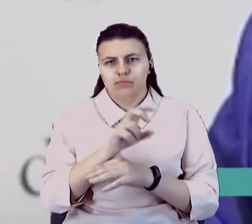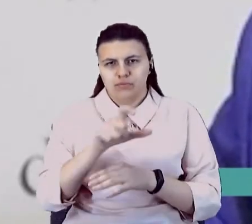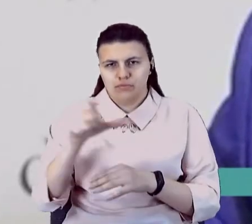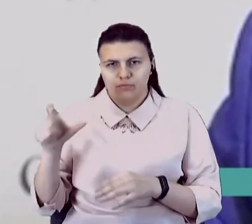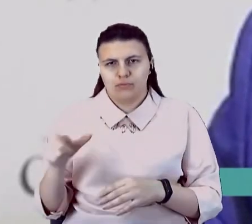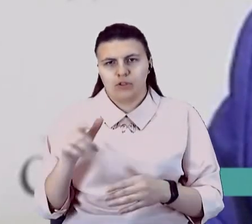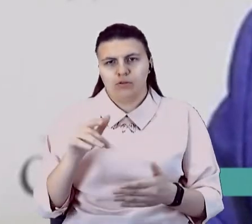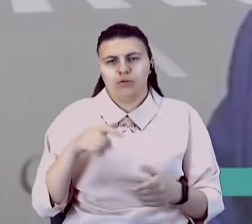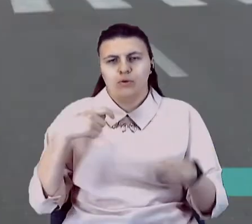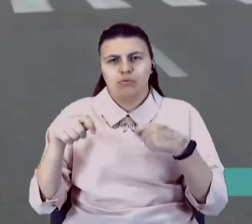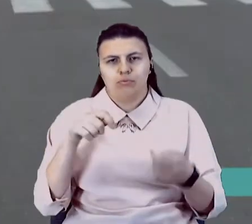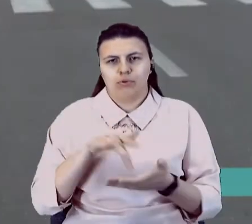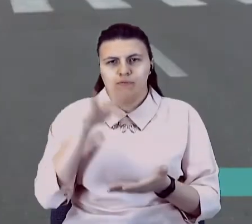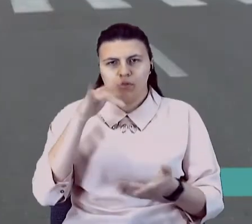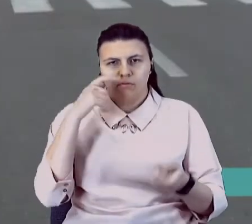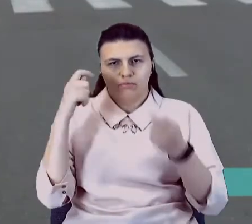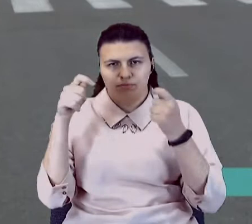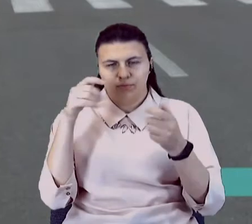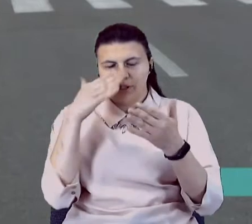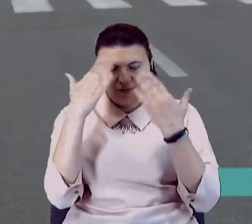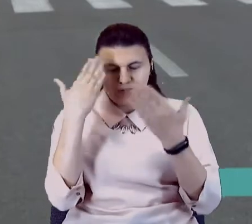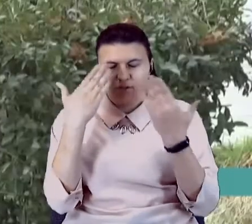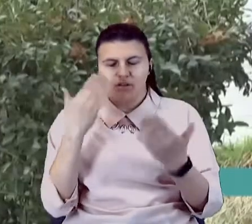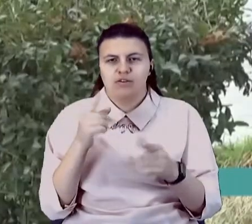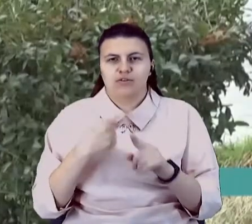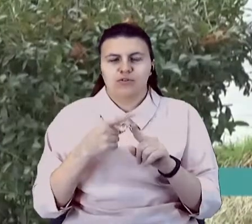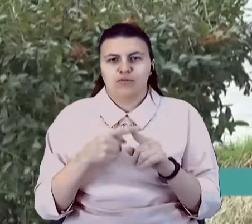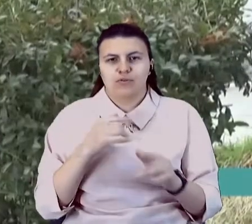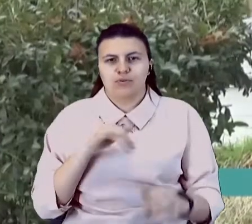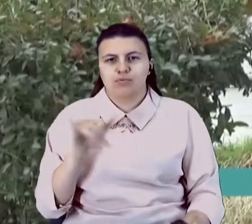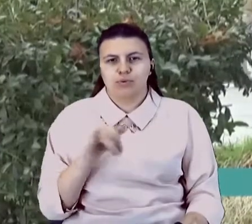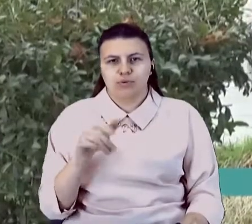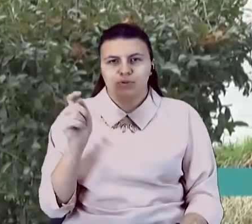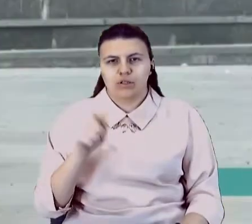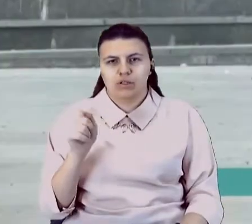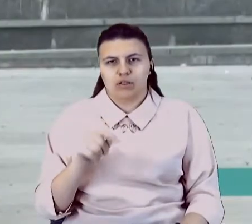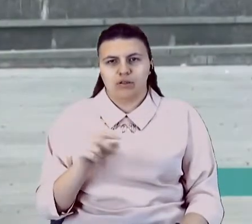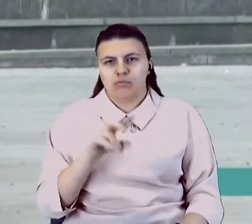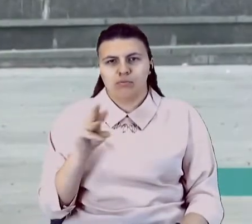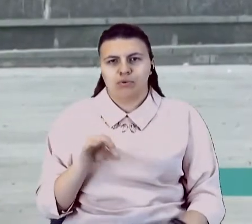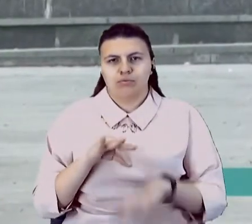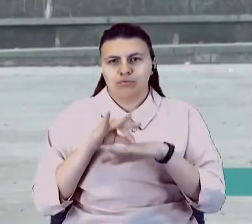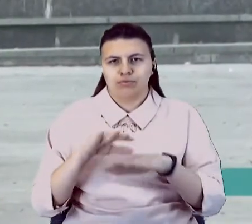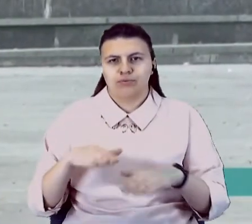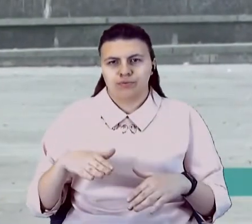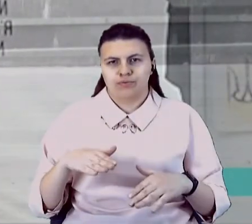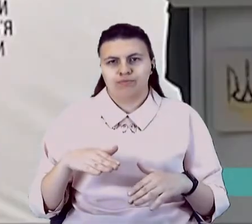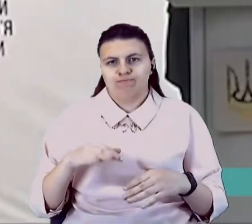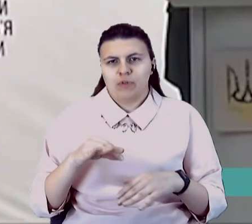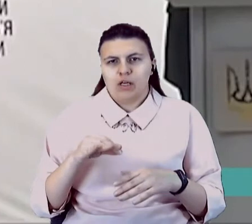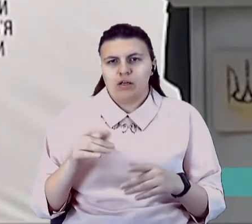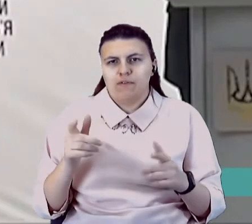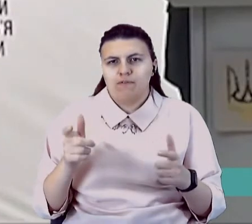-розважальних центрах. Додатково у суботу та неділю МОЗ пропонує вести карантин вихідного дня, що він передбачає, сьогодні